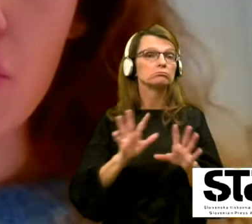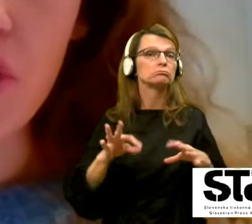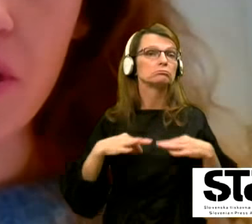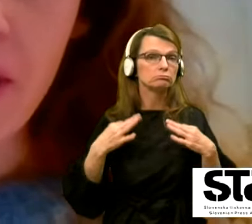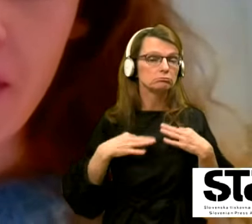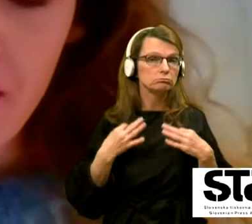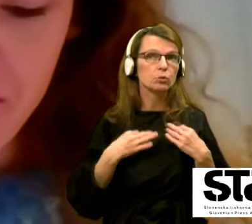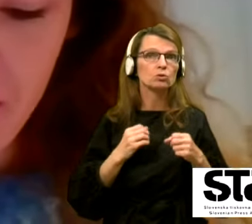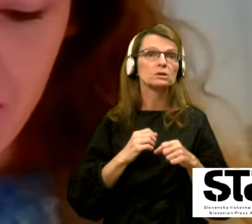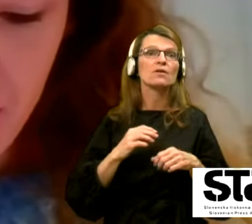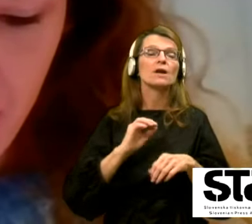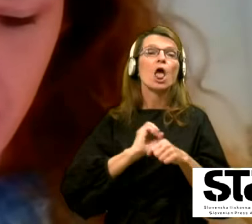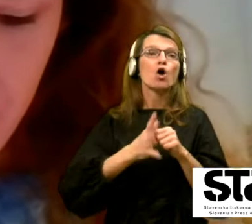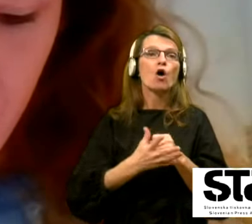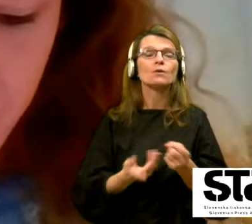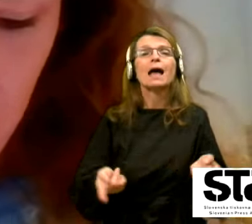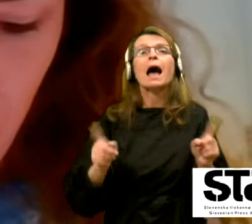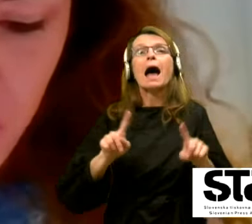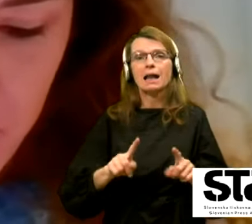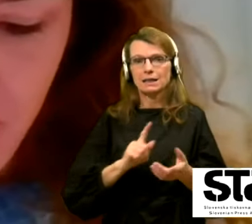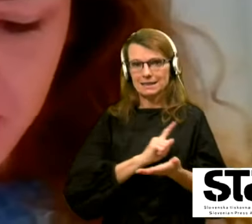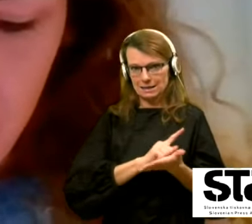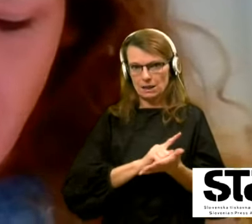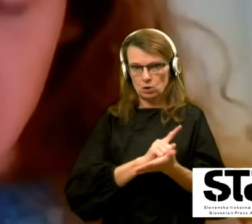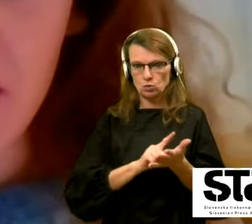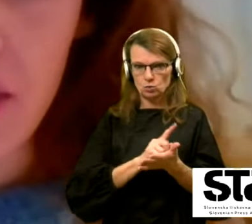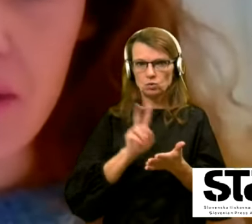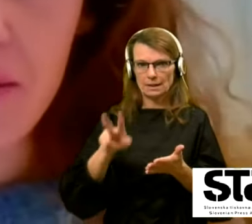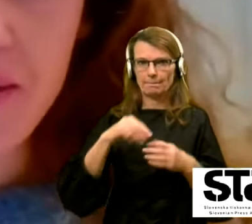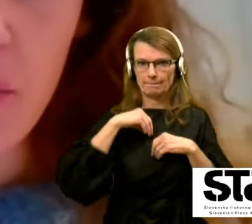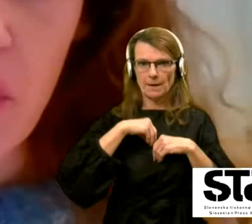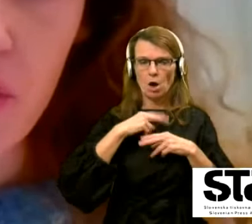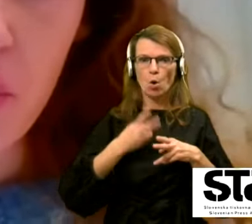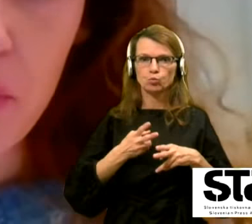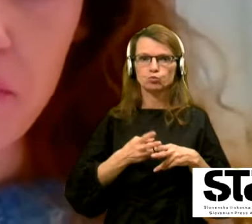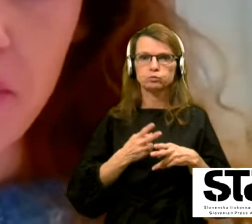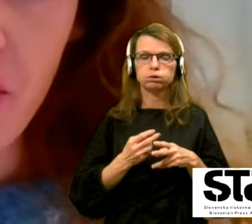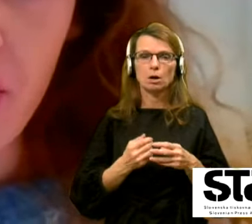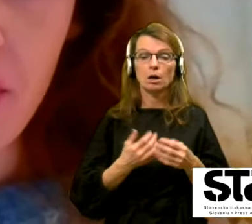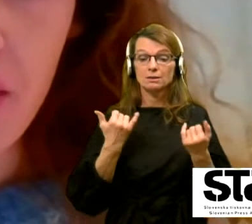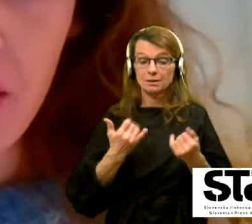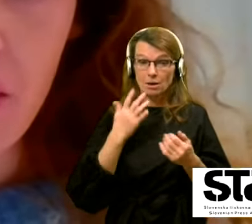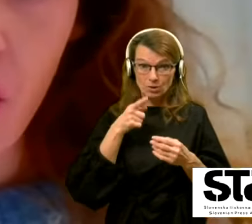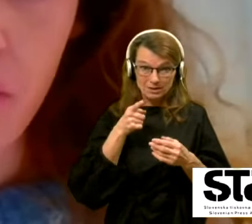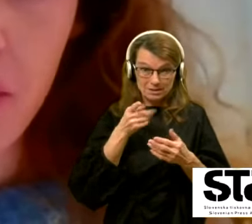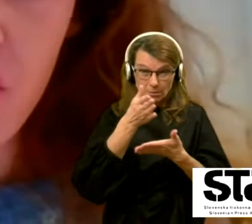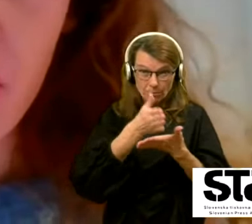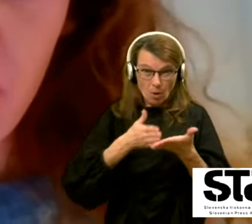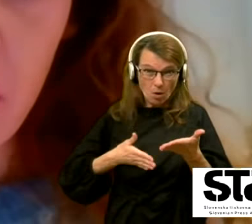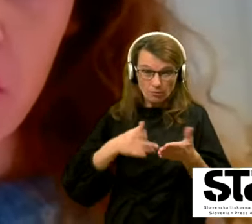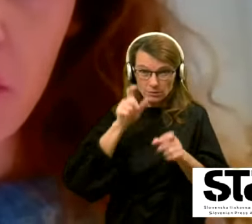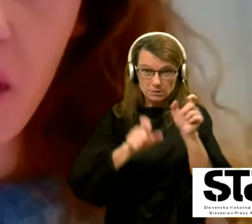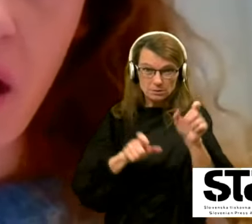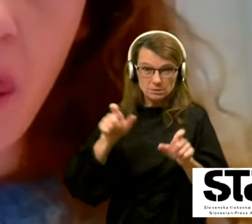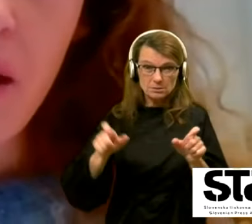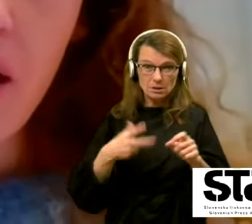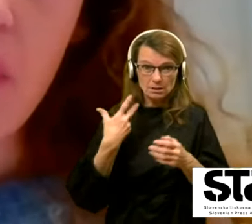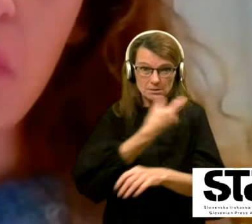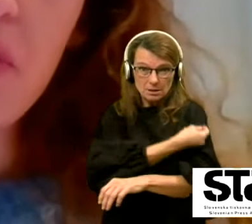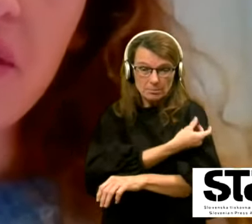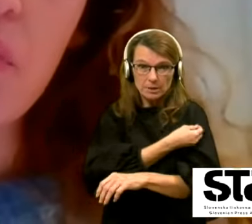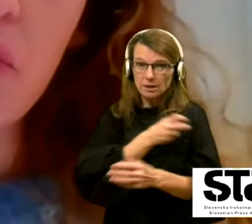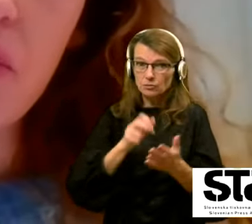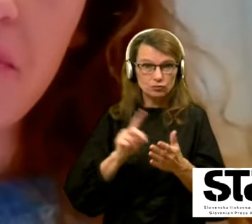trenutno okuženi. Zdaj, če sem prav razumela, se bo najprej cepilo to polovico, ki COVID še ni prebolela,